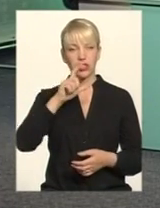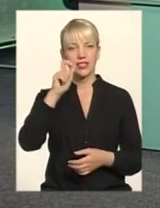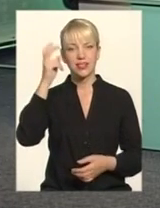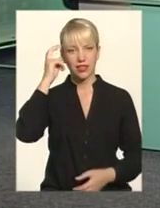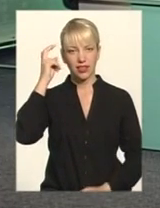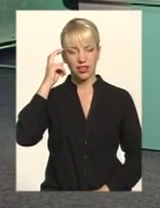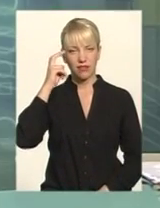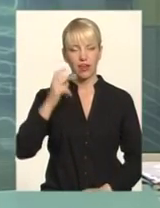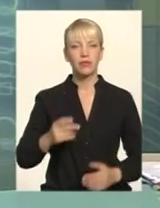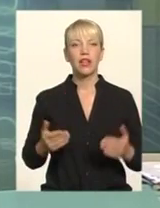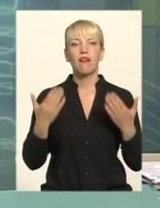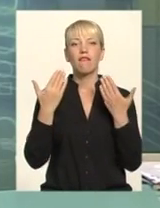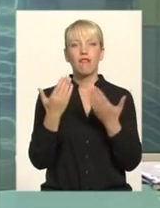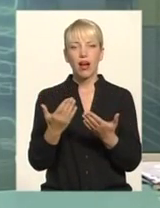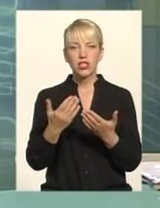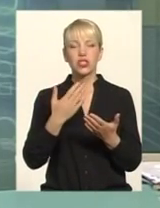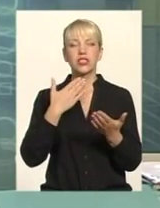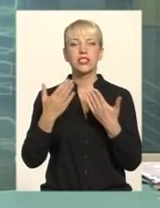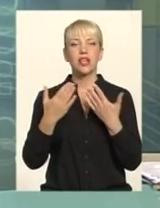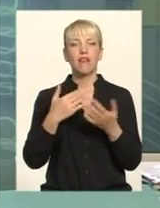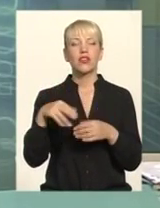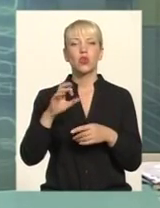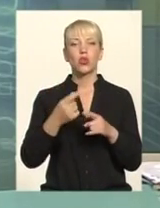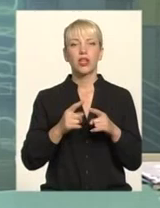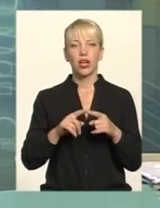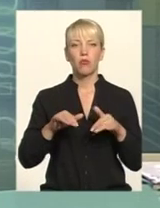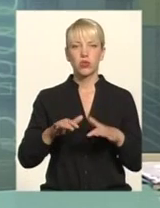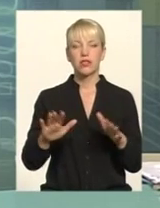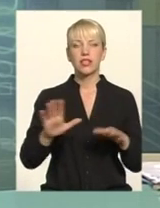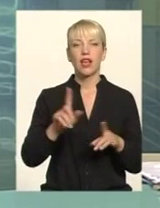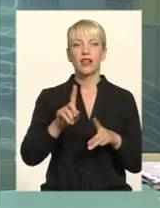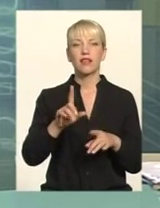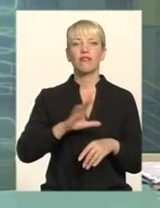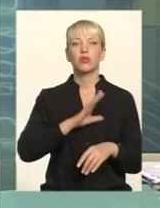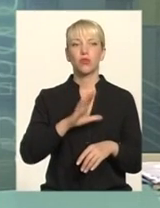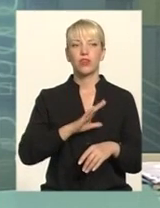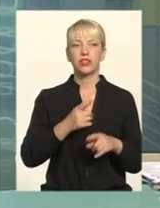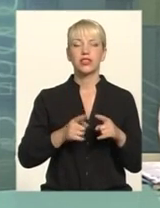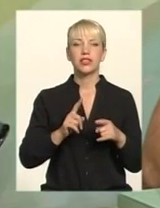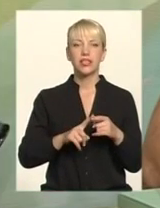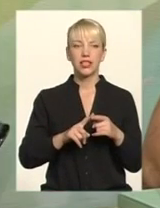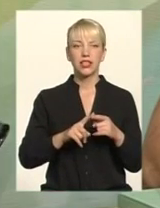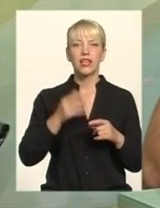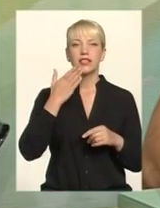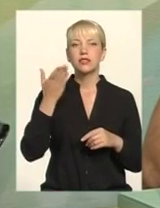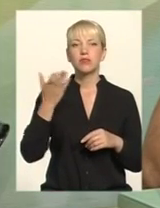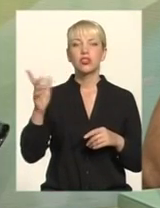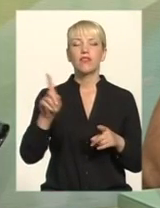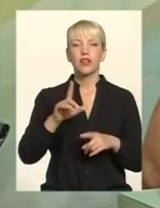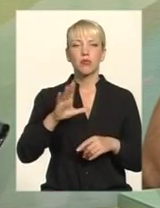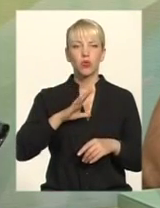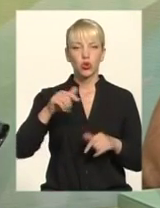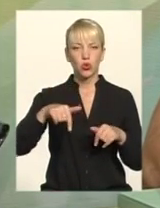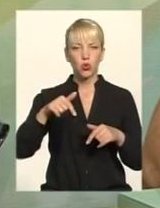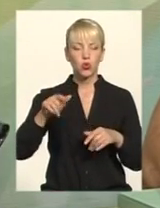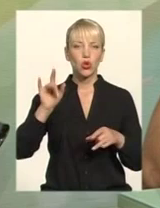Ваше ставлення до тих процесів, які відбувалися, тих спітчів, які вони тут озвучили І як